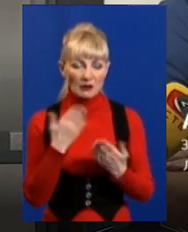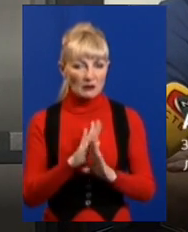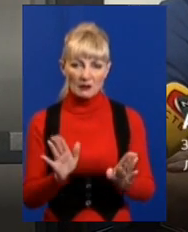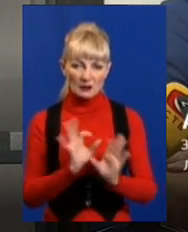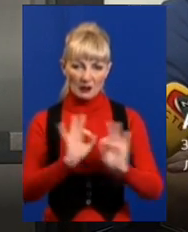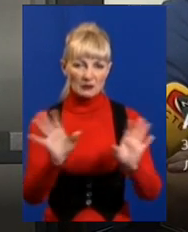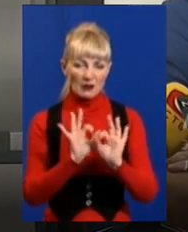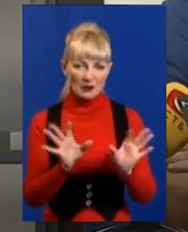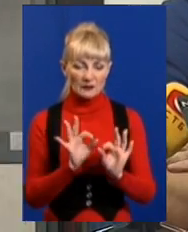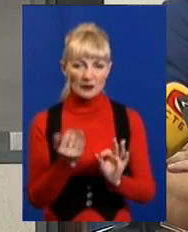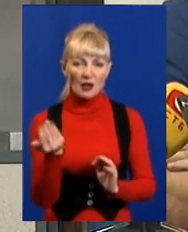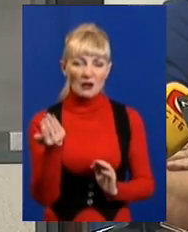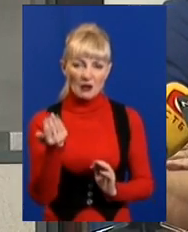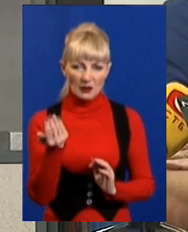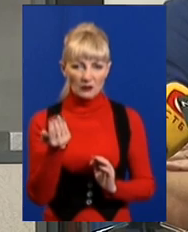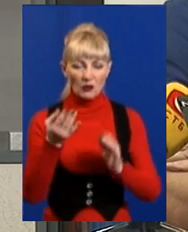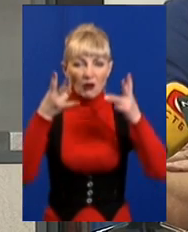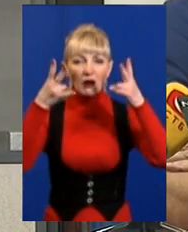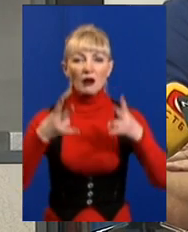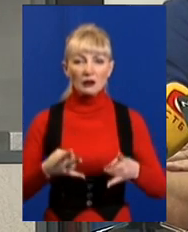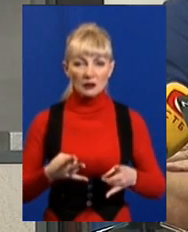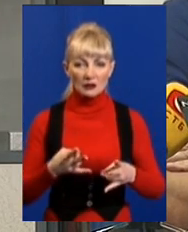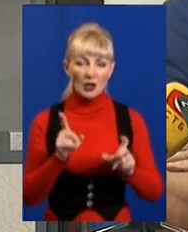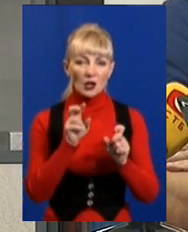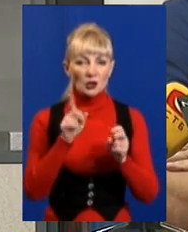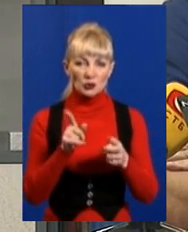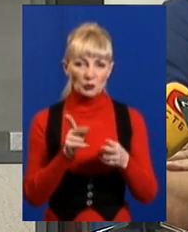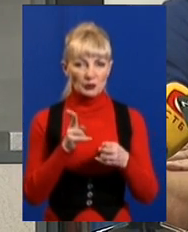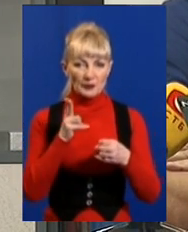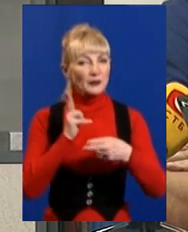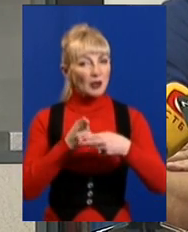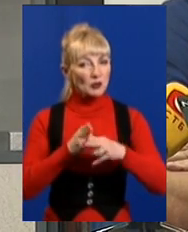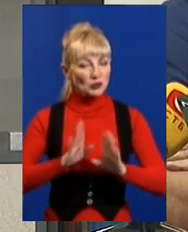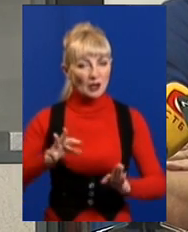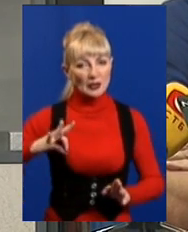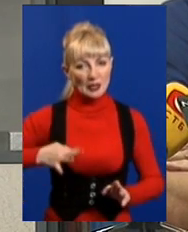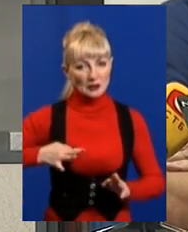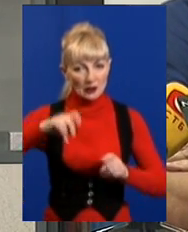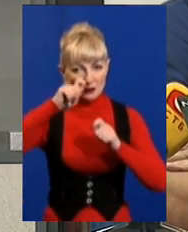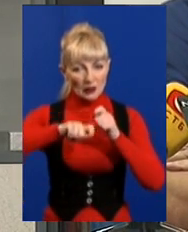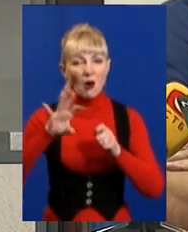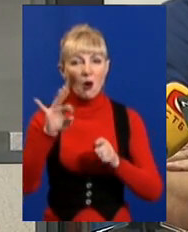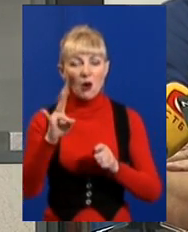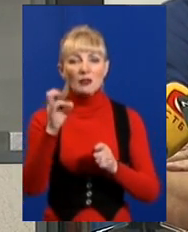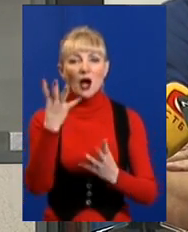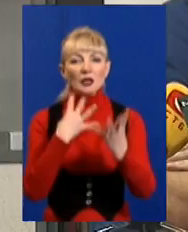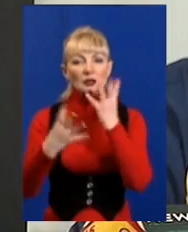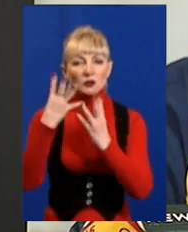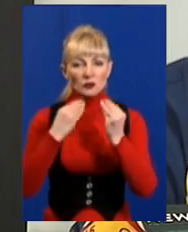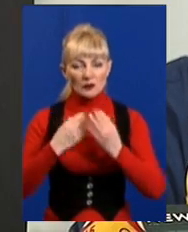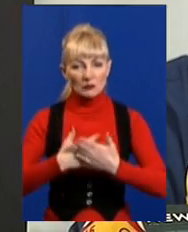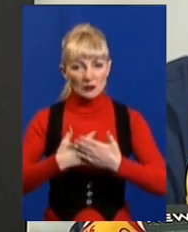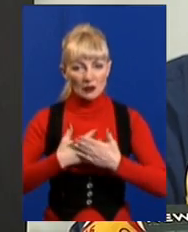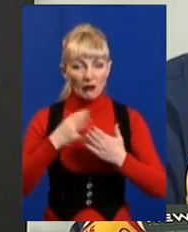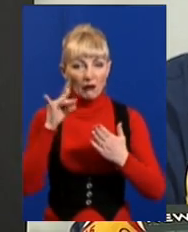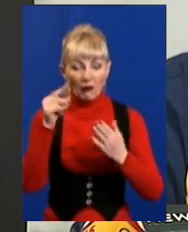Не хотілося б афішувати характер ушкоджень, щоб не завадити слідчим. Він на штучній вентиляції легенів. Він не при